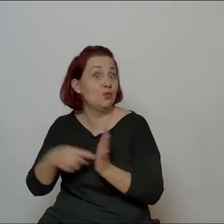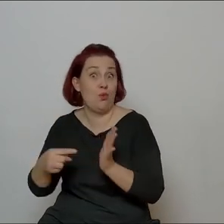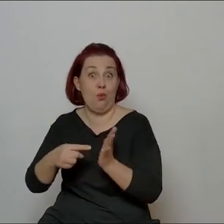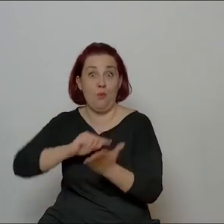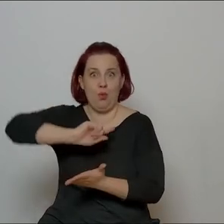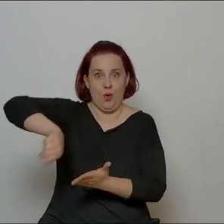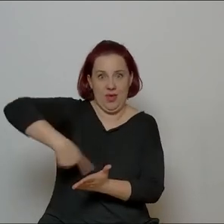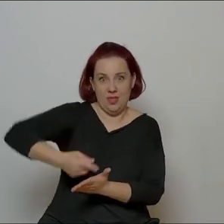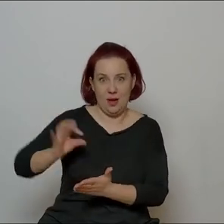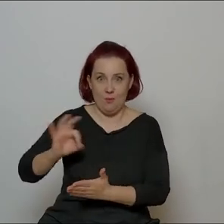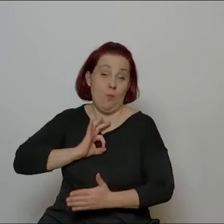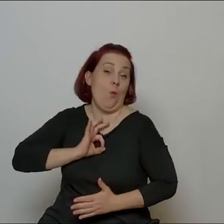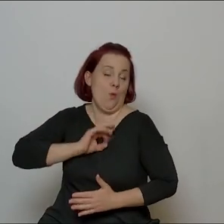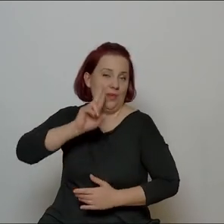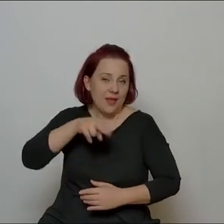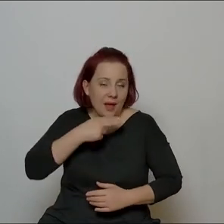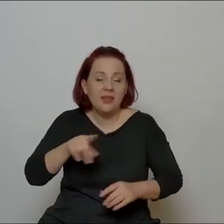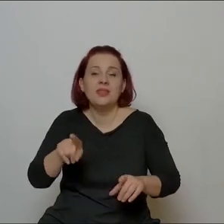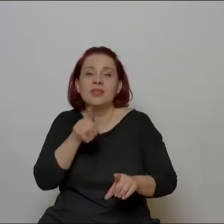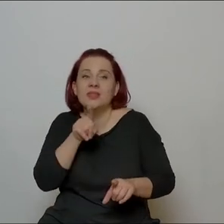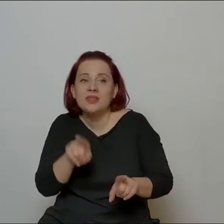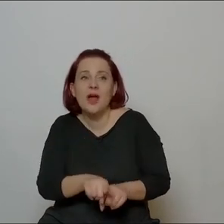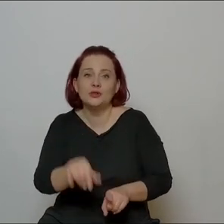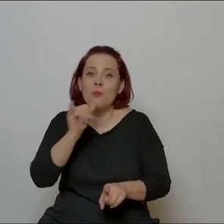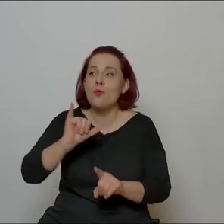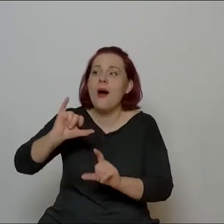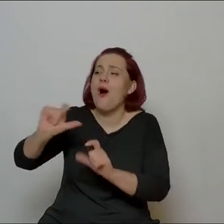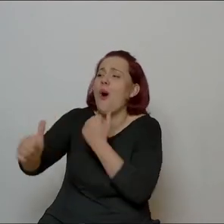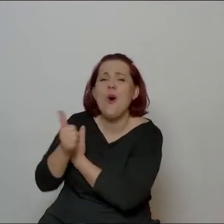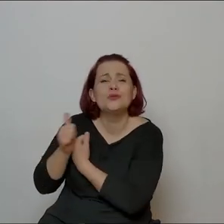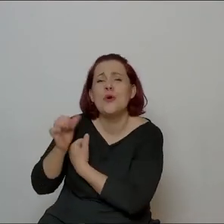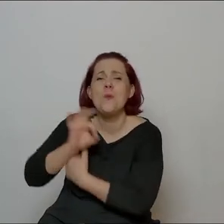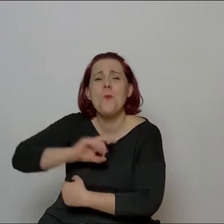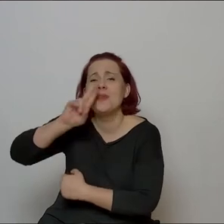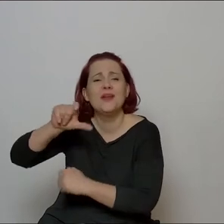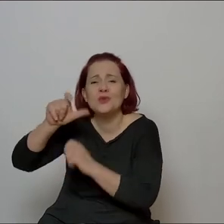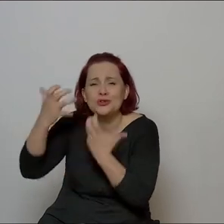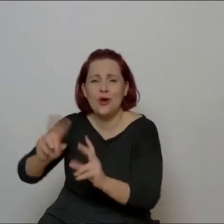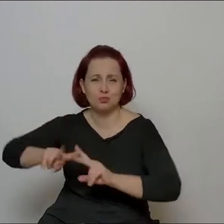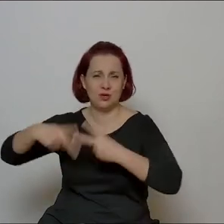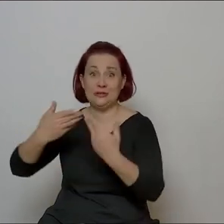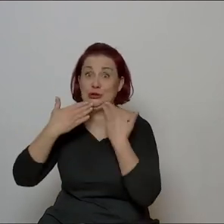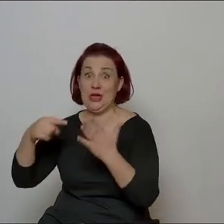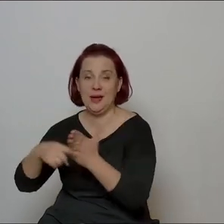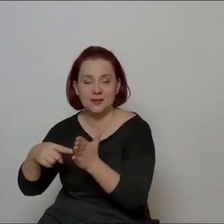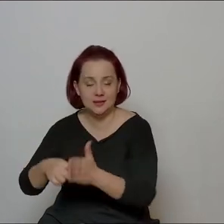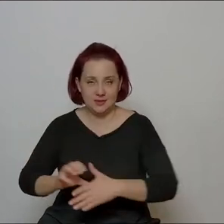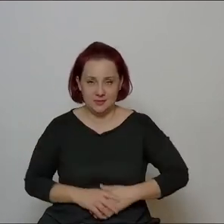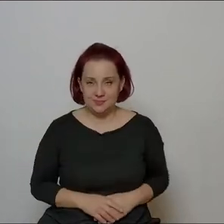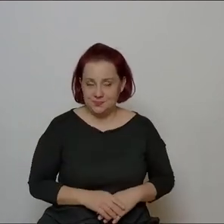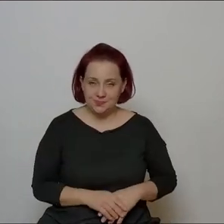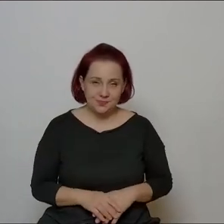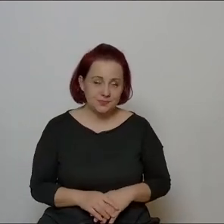dokonać próby przestudiowania tego, co autor miał na myśli. A fascynujące jest również to,